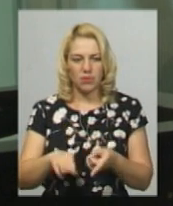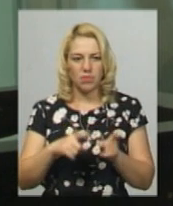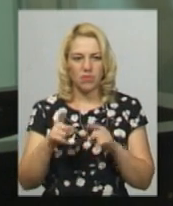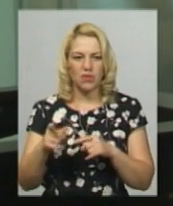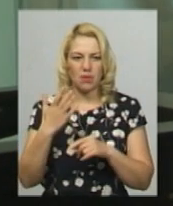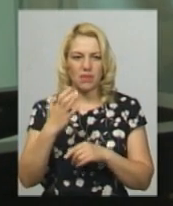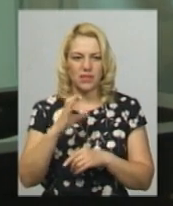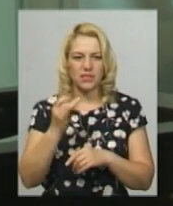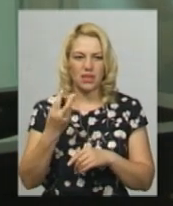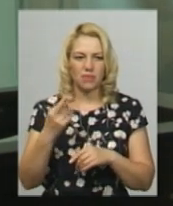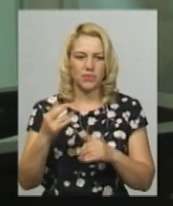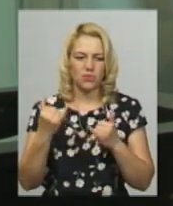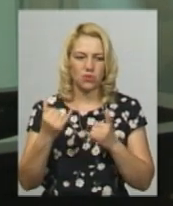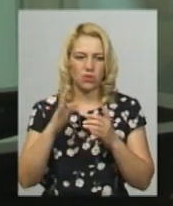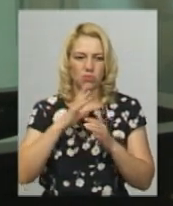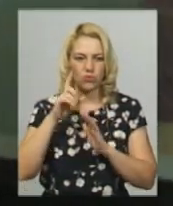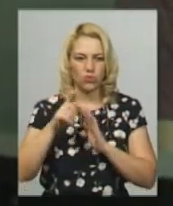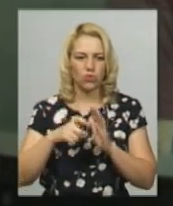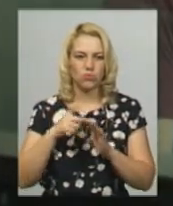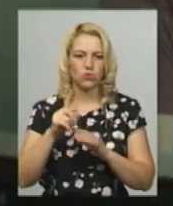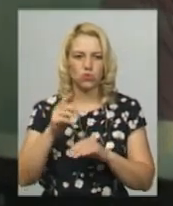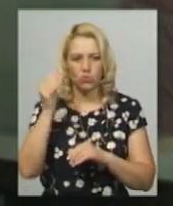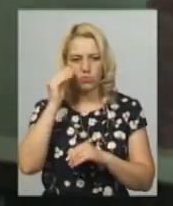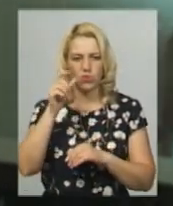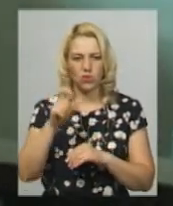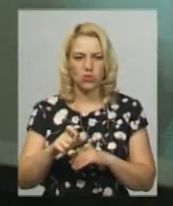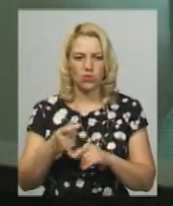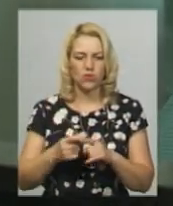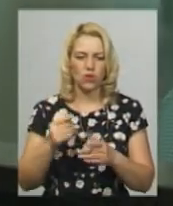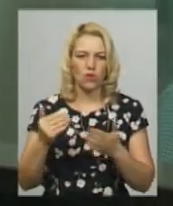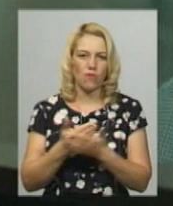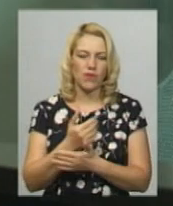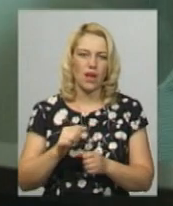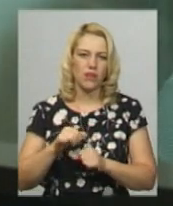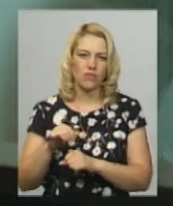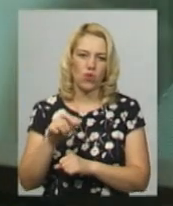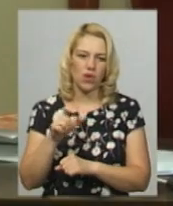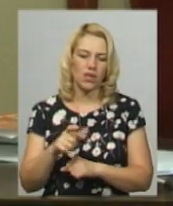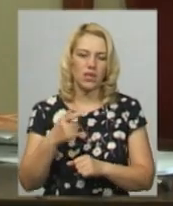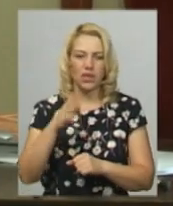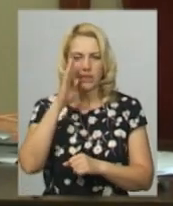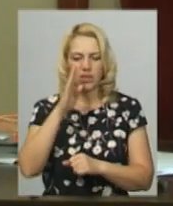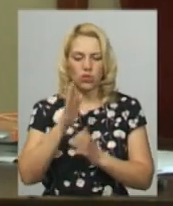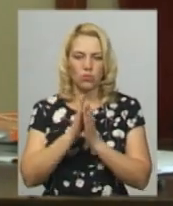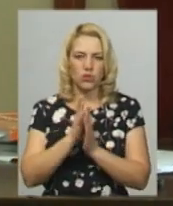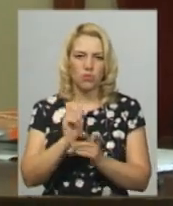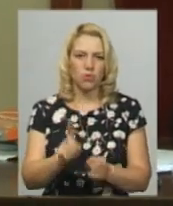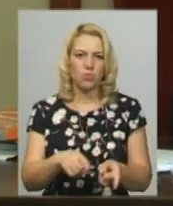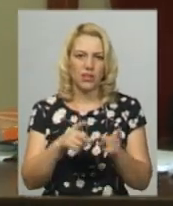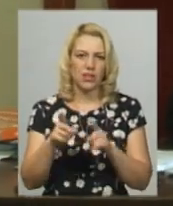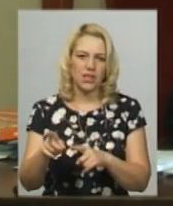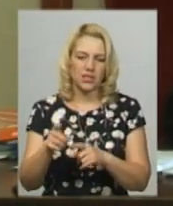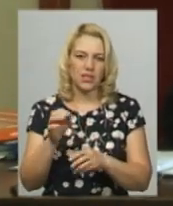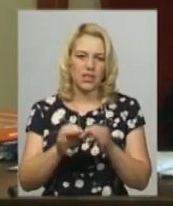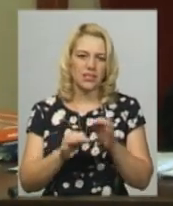5 серпня. Сьогодні стало відомо, що у підозрюваного екс-посадовця новий адвокат. Він клопотав про перенесення засідання, аби